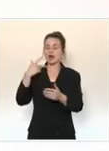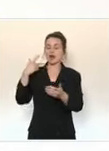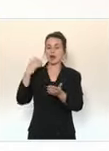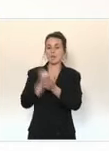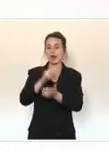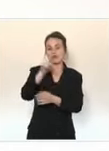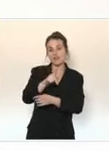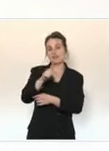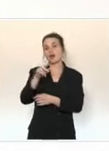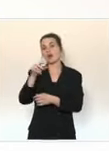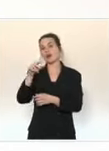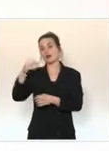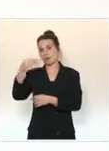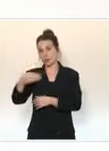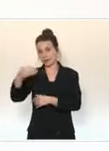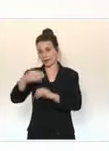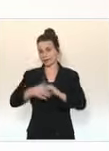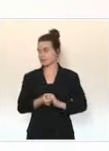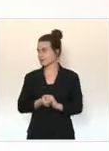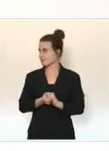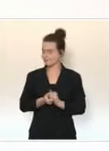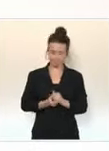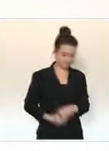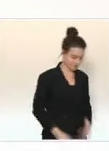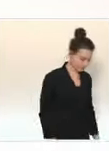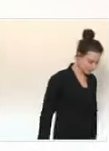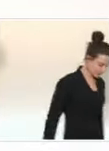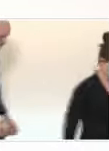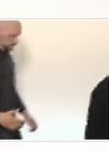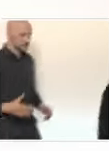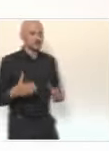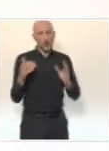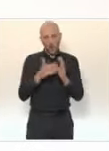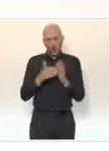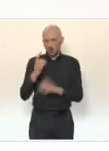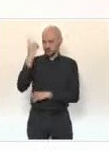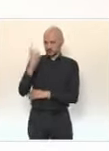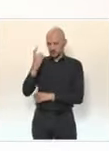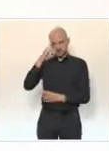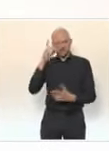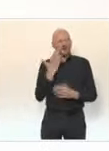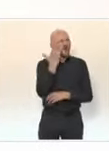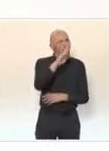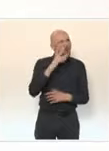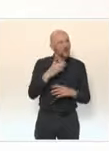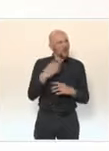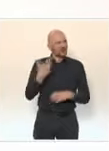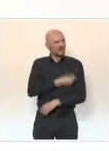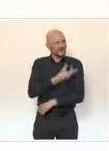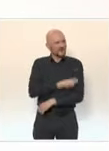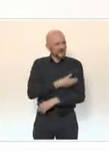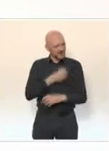Une autre question, j'ai entendu qu'un quatrième vaccin était disponible. Oui, il s'agit du vaccin Johnson qu'on appelle aussi le GNG